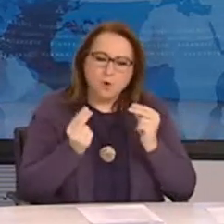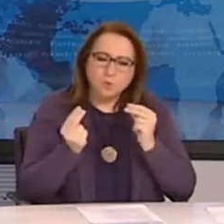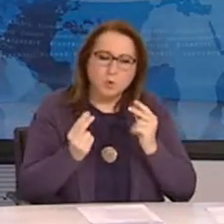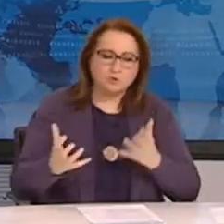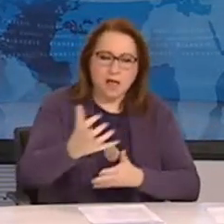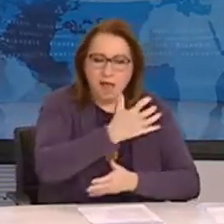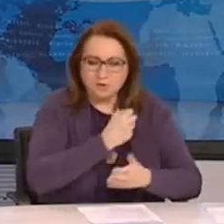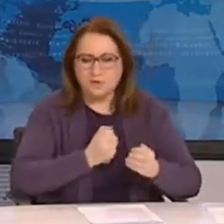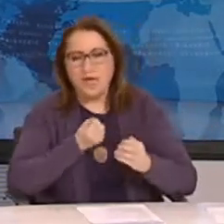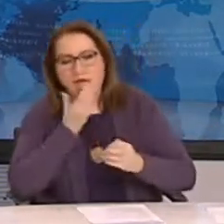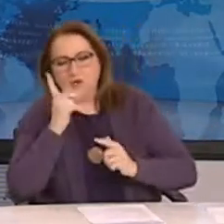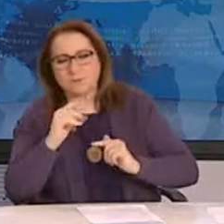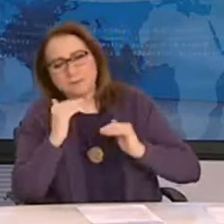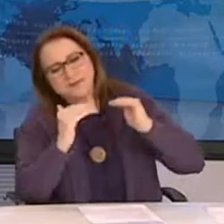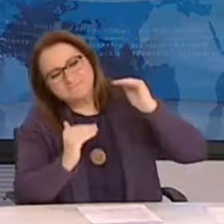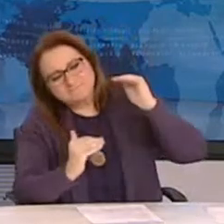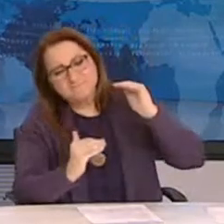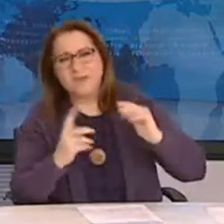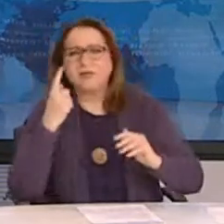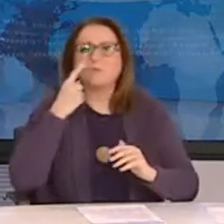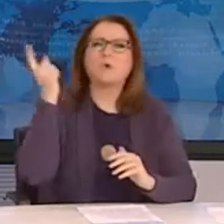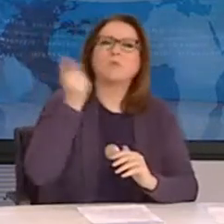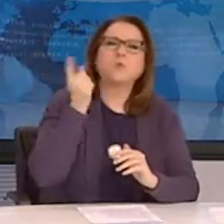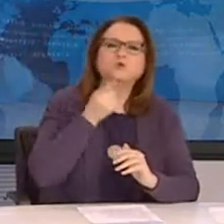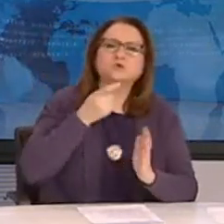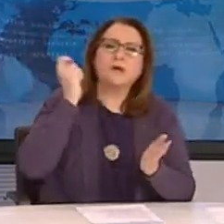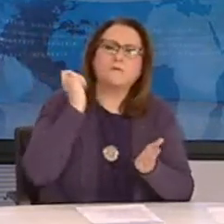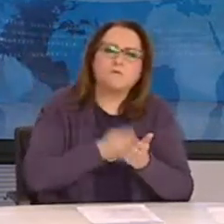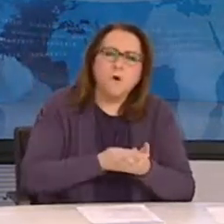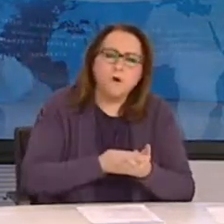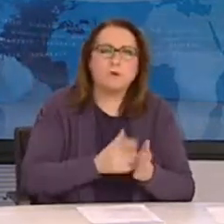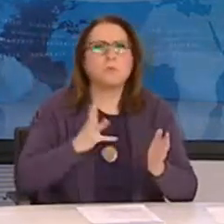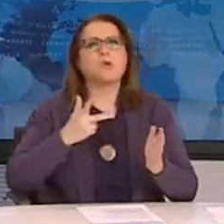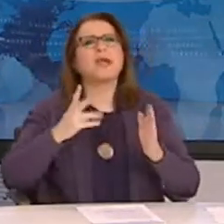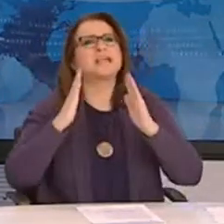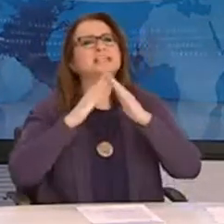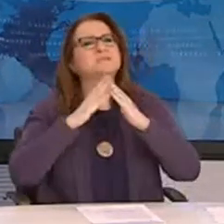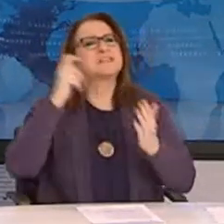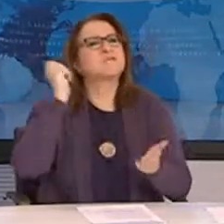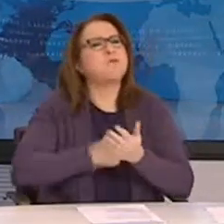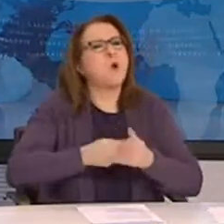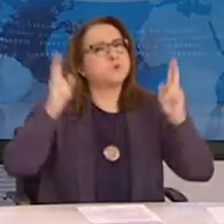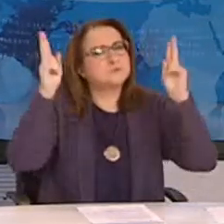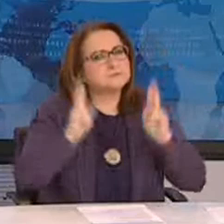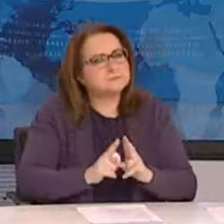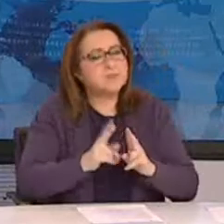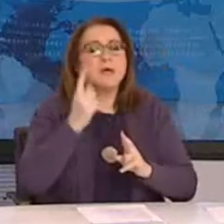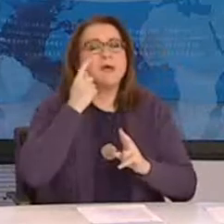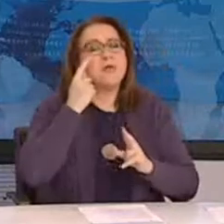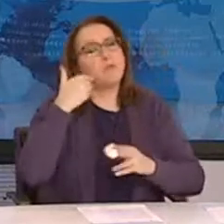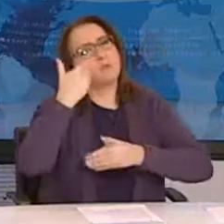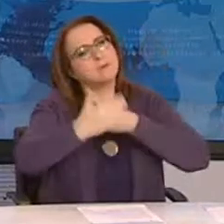Μπορεί να είναι μειώση των φορολογικών συντελεστών. Μπορεί να είναι μειώση του ένφια. Αυτό μένει να το δούμε στην πορεία των συζητήσεων.